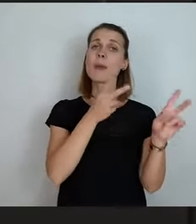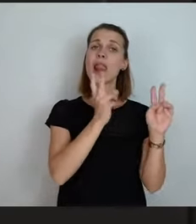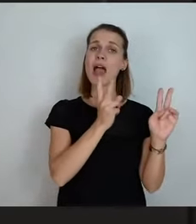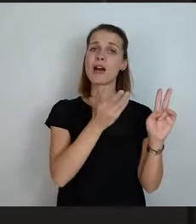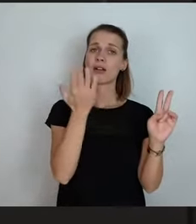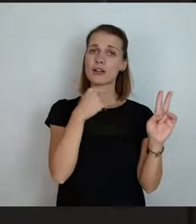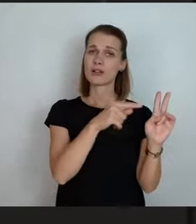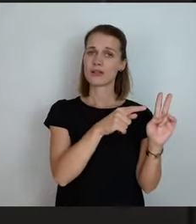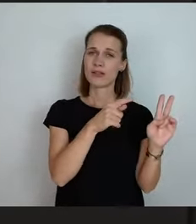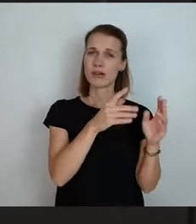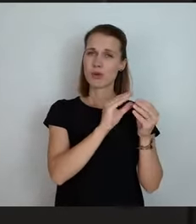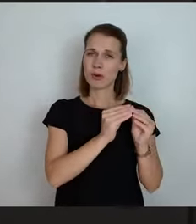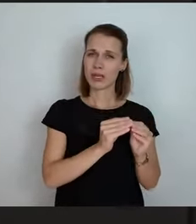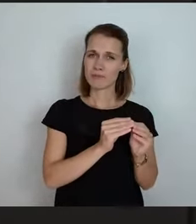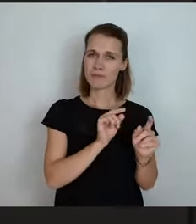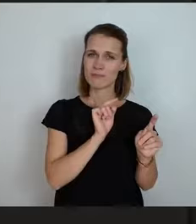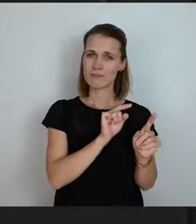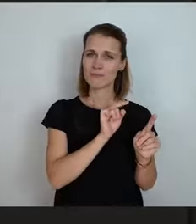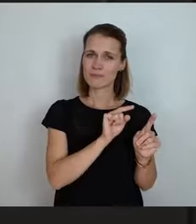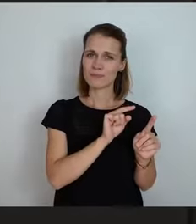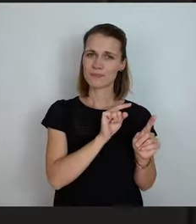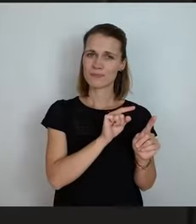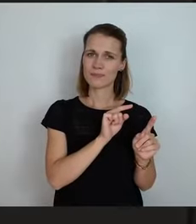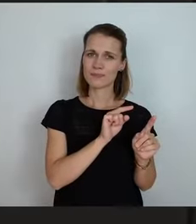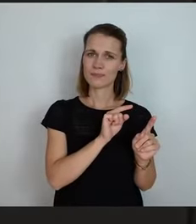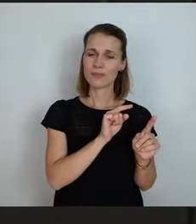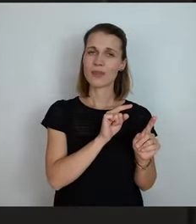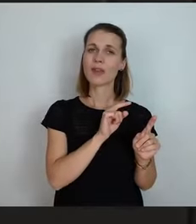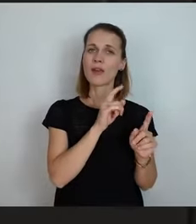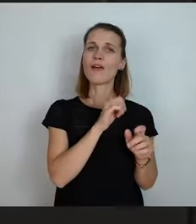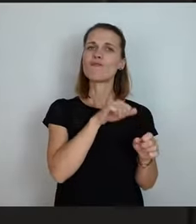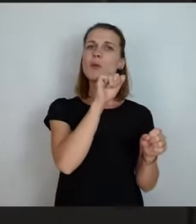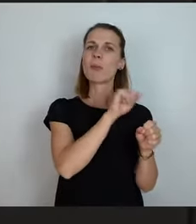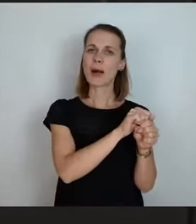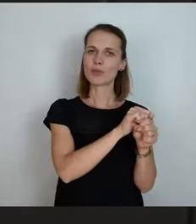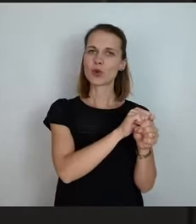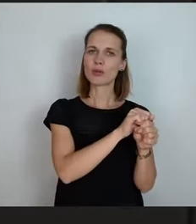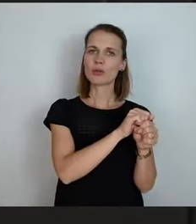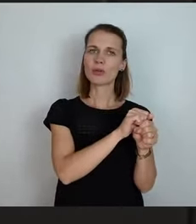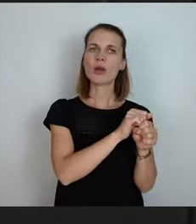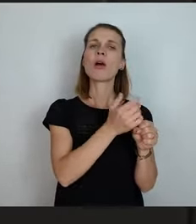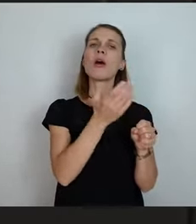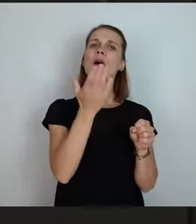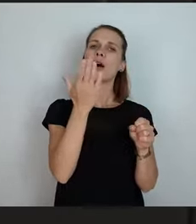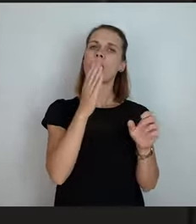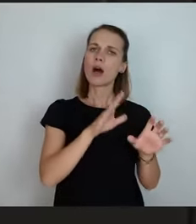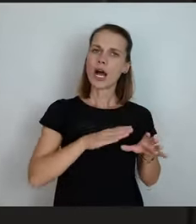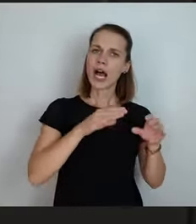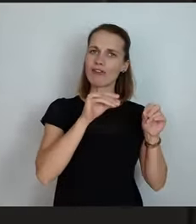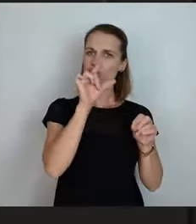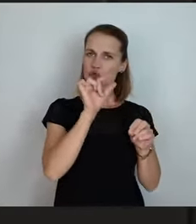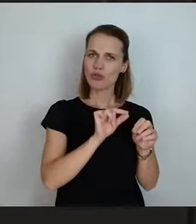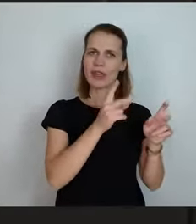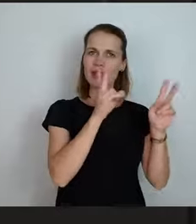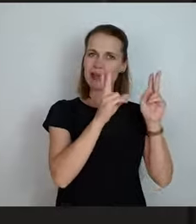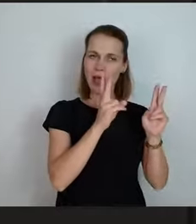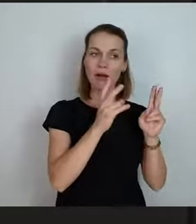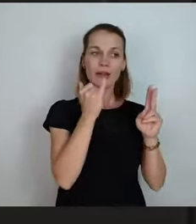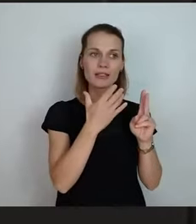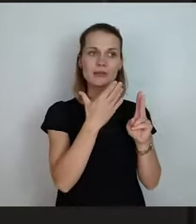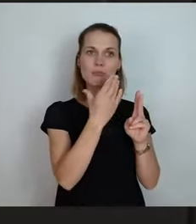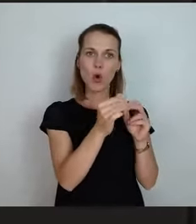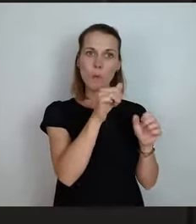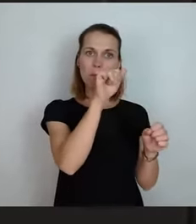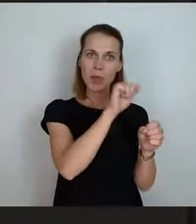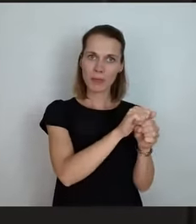die Verbeamtung doch entschärft wurde. Und ich bitte Sie